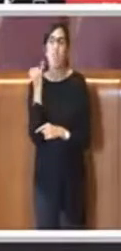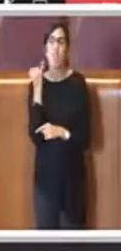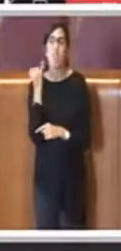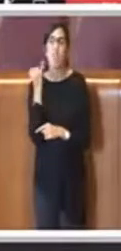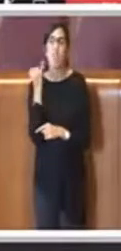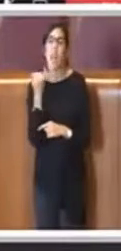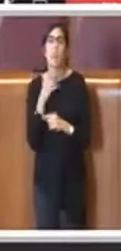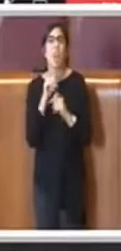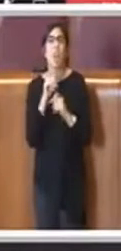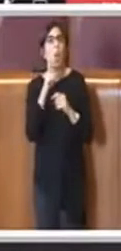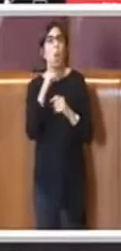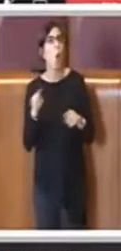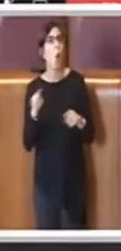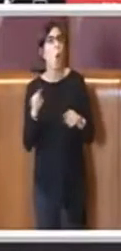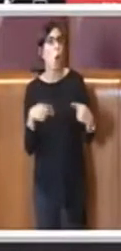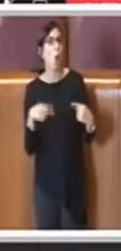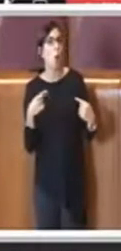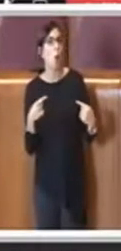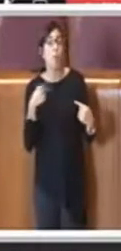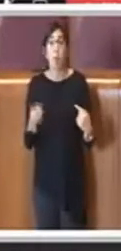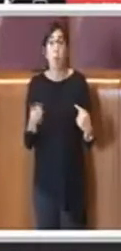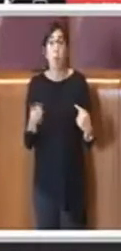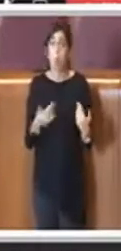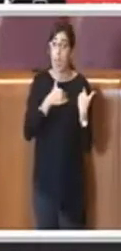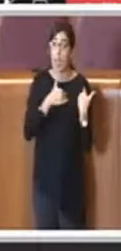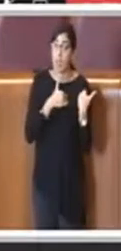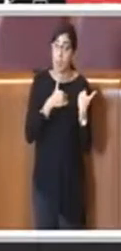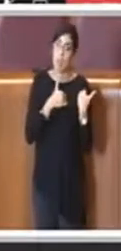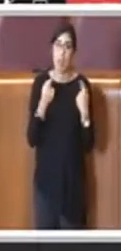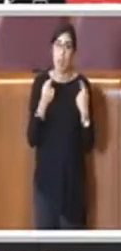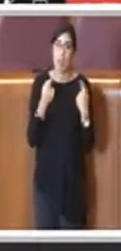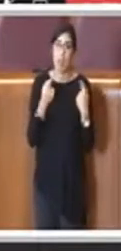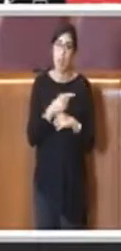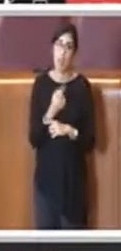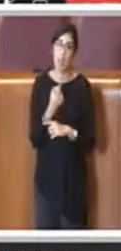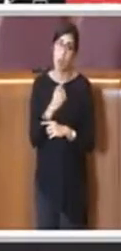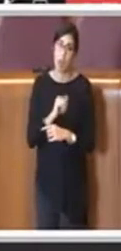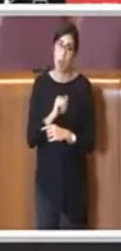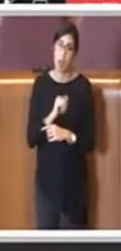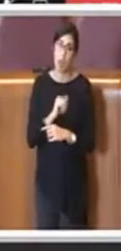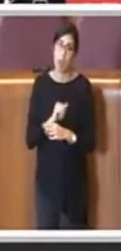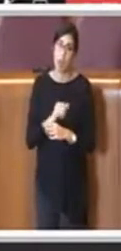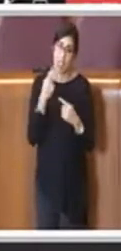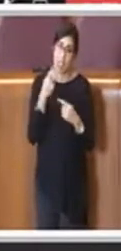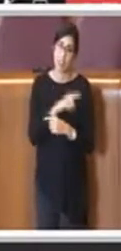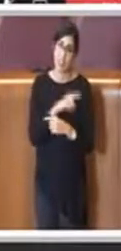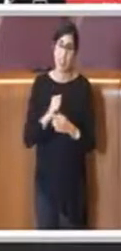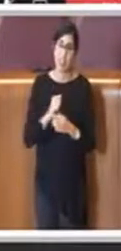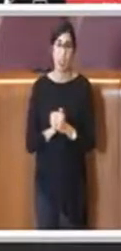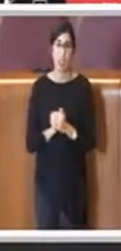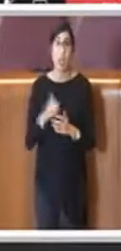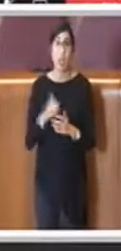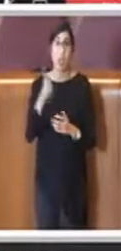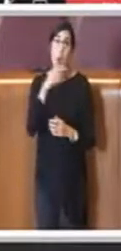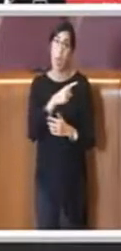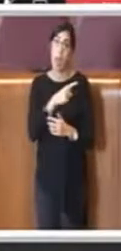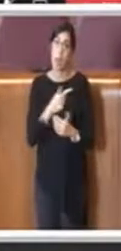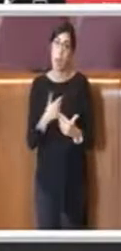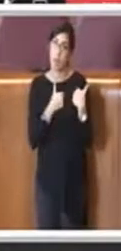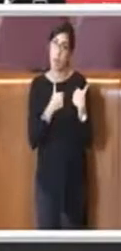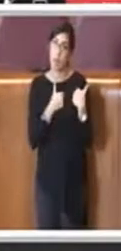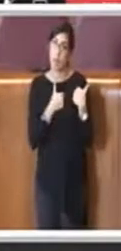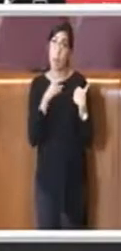la posizione di responsabilità è più difficile. Ecco, la posizione di responsabilità del governo è quella di